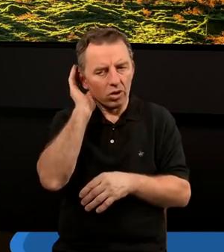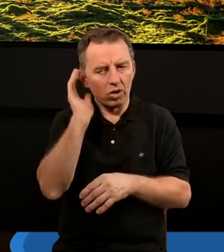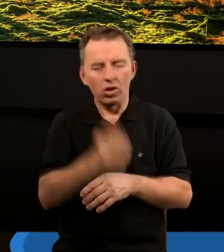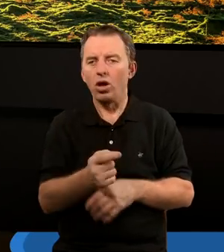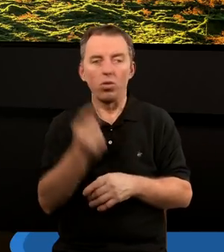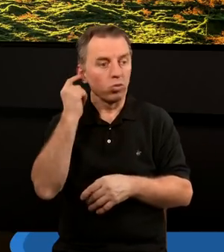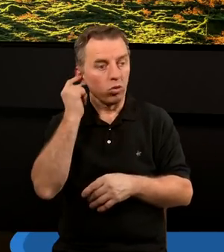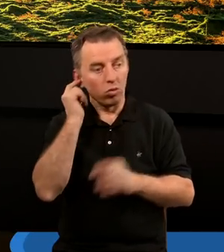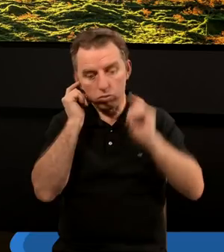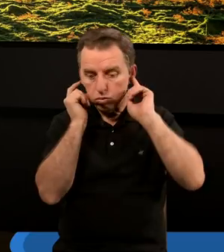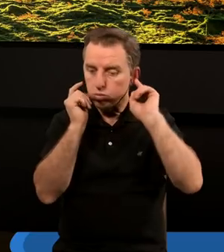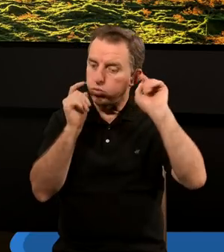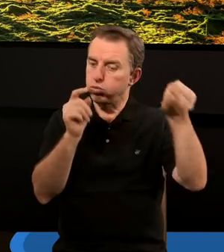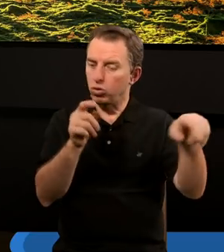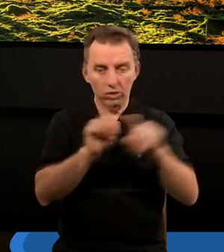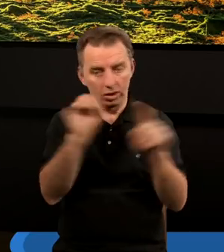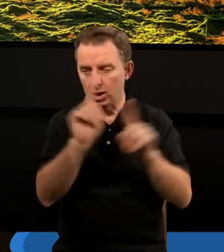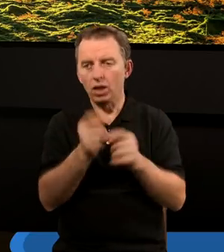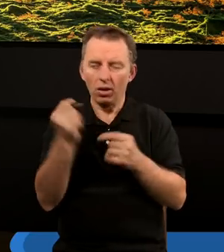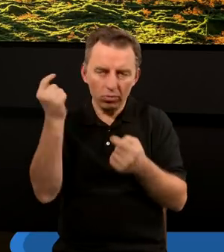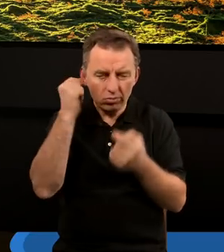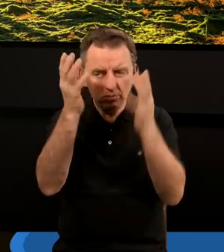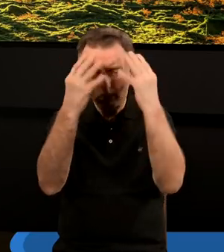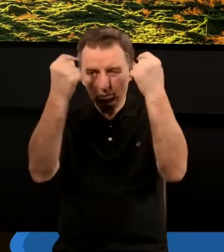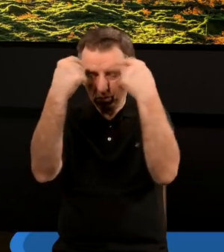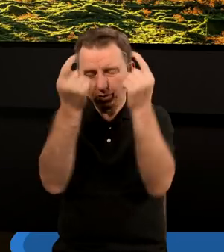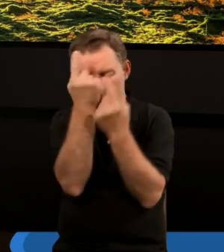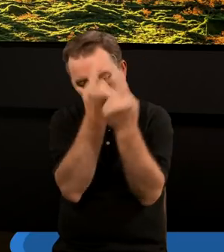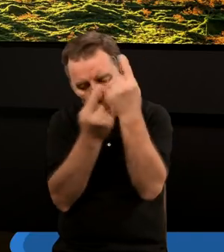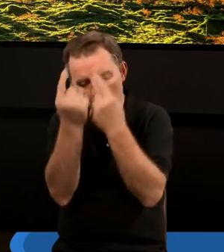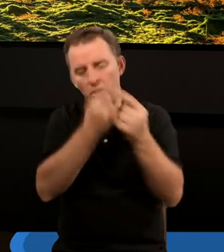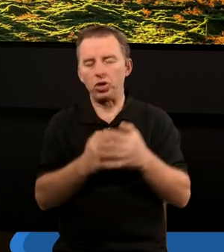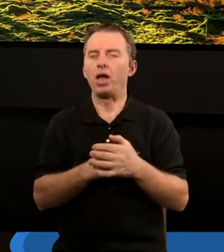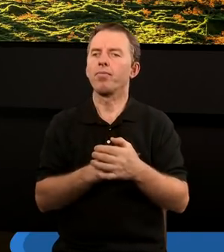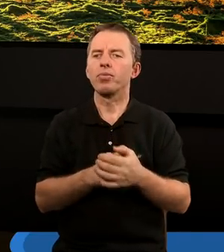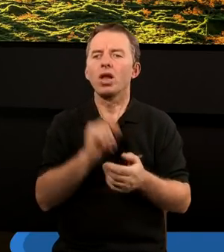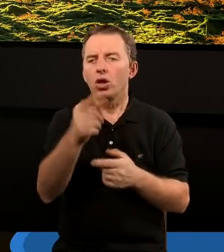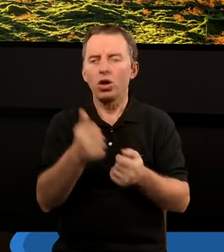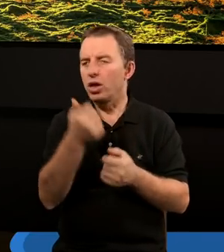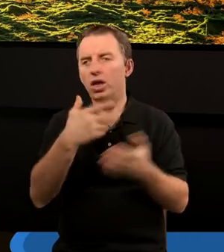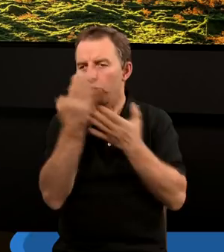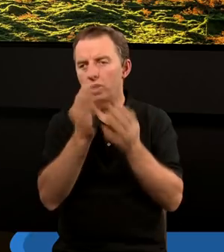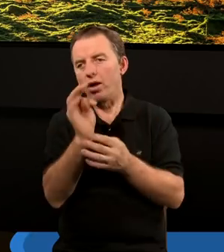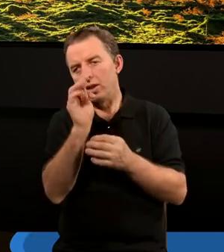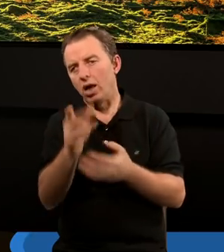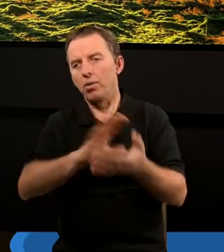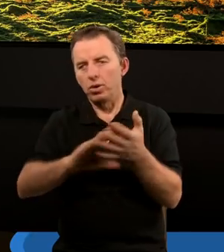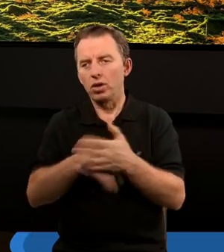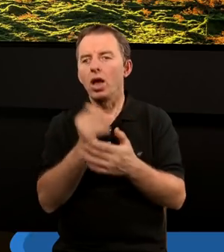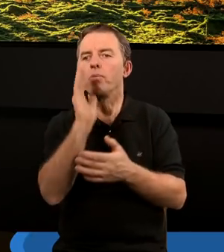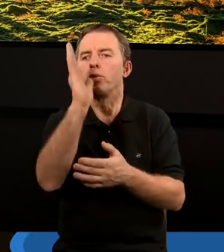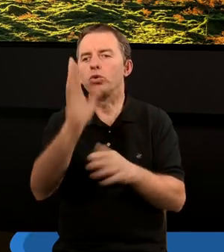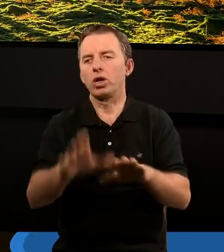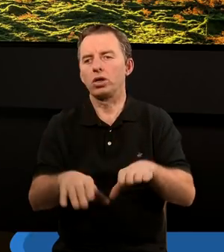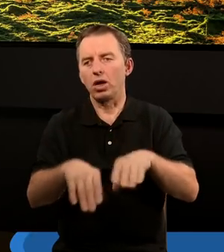wpuścić jednym uchem, a wypuścić drugim. I tam po raz pierwszy, jeszcze nie czytałem wtedy tak Biblii, jak